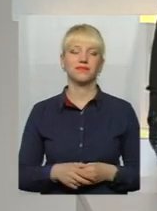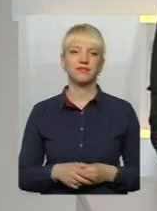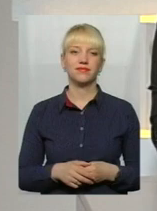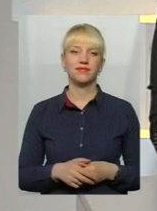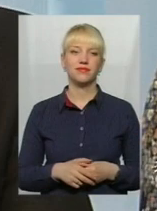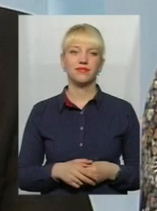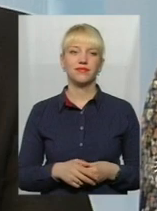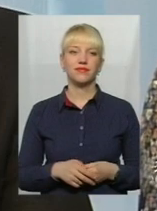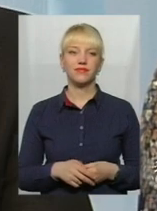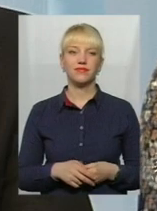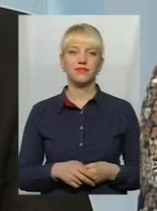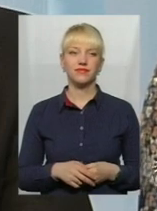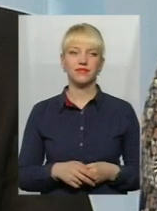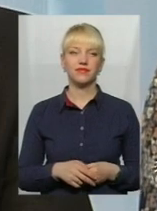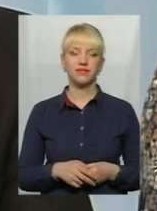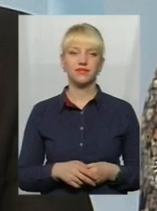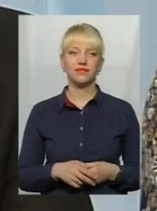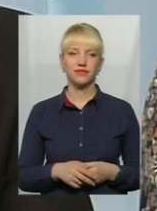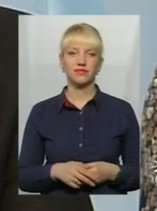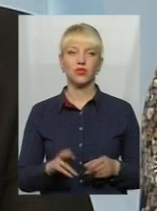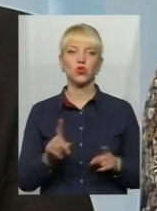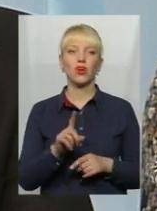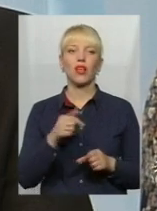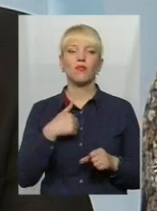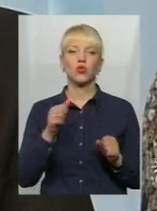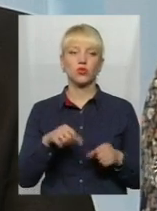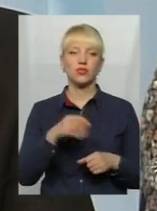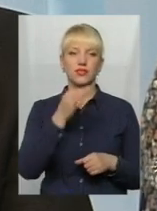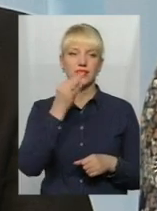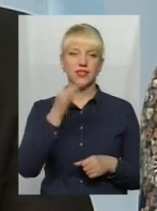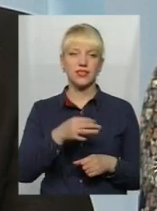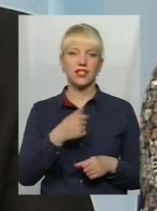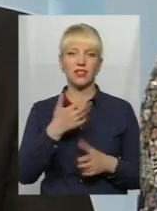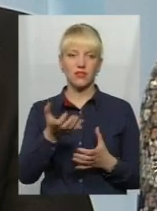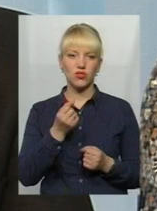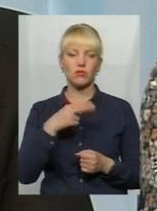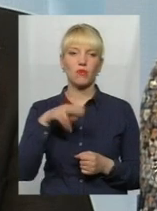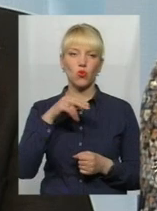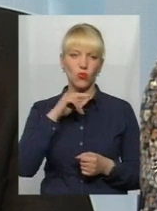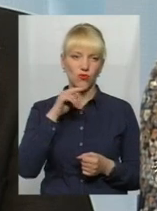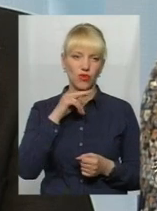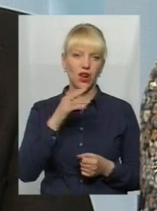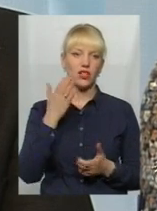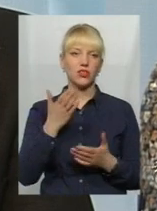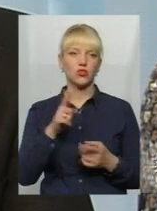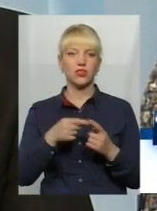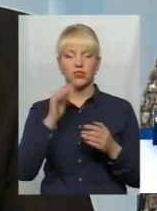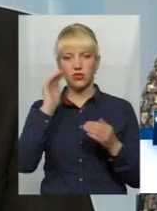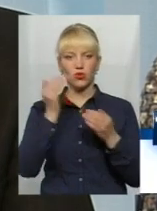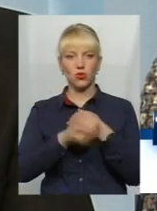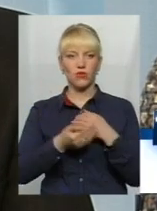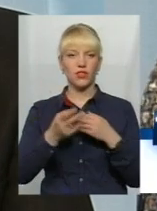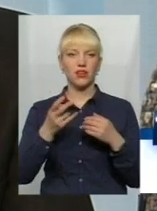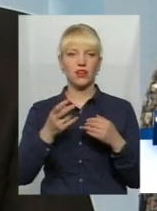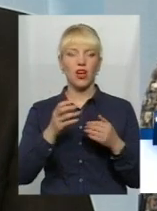Я так зрозуміла, це питання до мене. Так, про Олег. Ну, що я можу сказати? Візьмемо до уваги, раз є така якась там десь схована ковбаса на